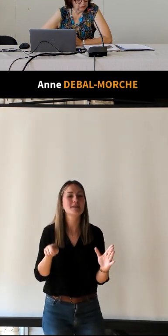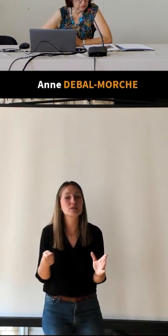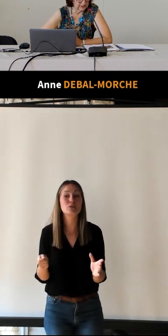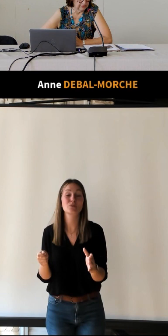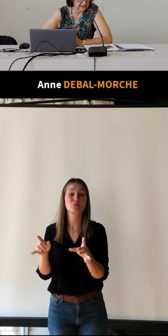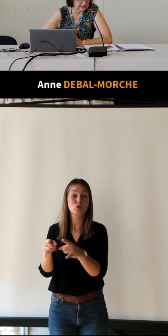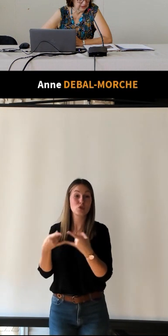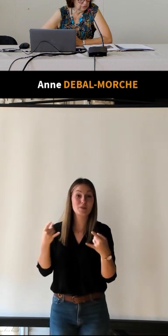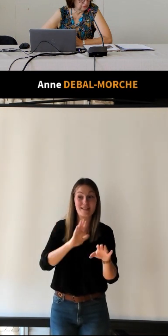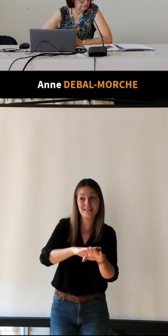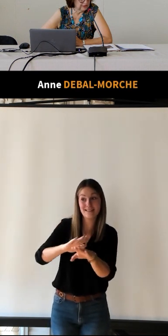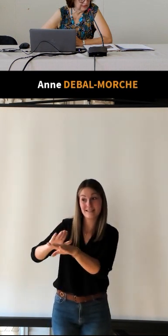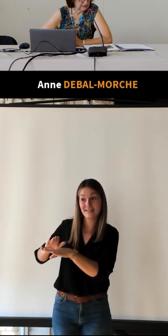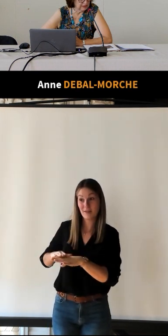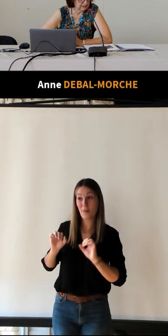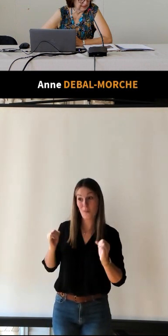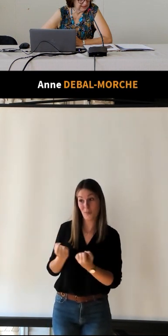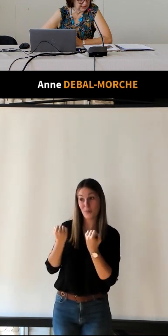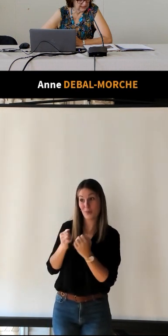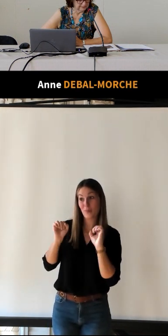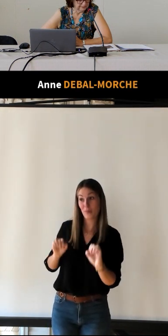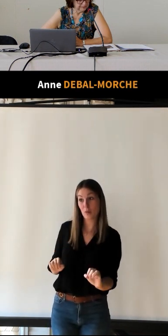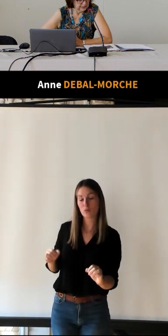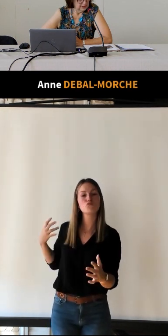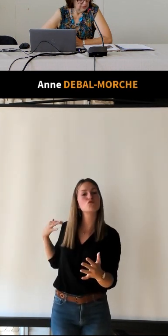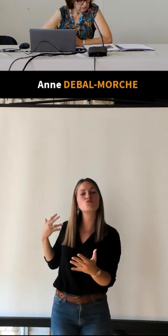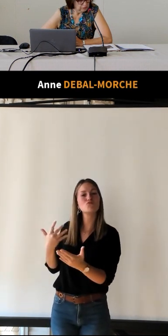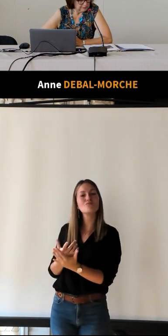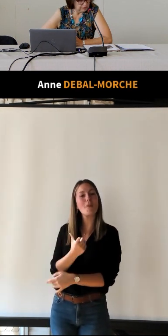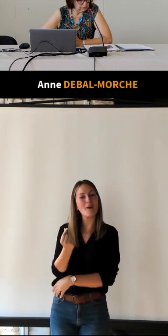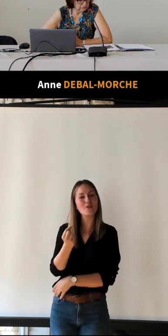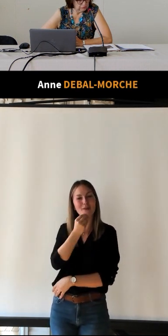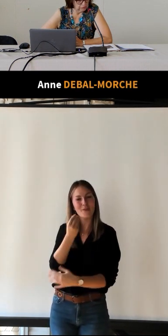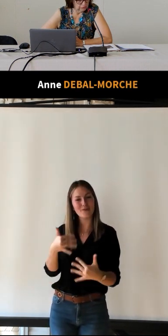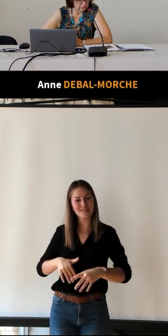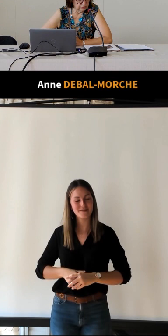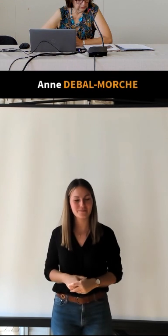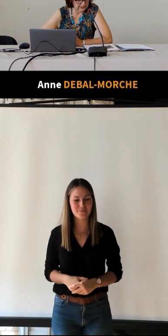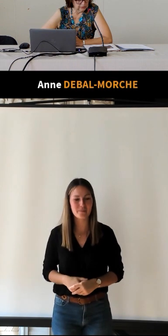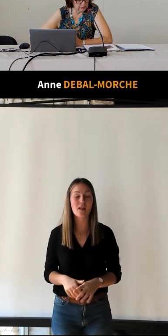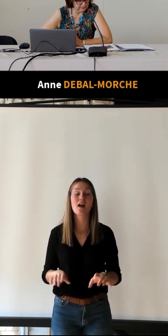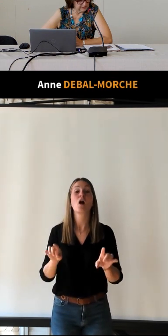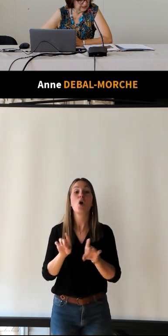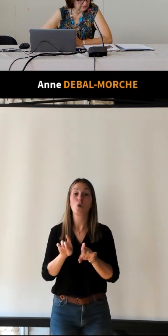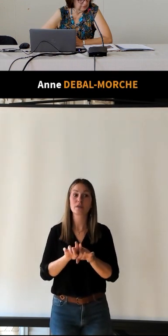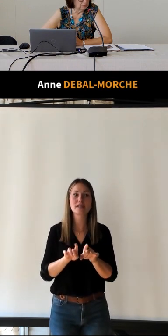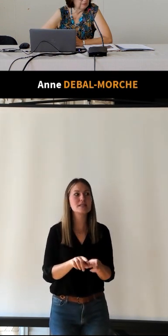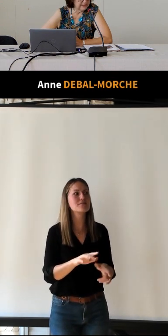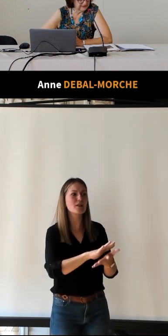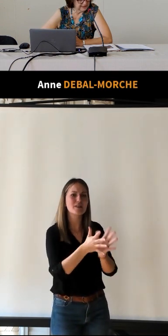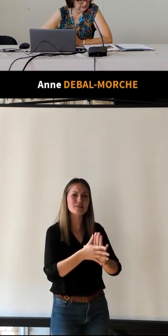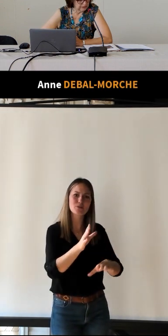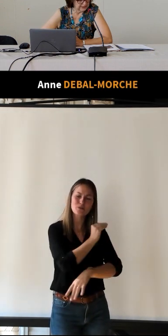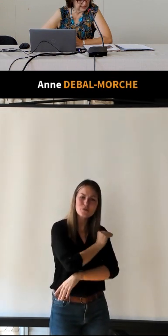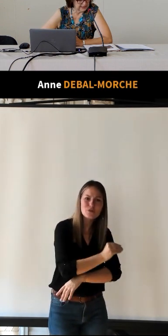qui, nous en avons la certitude, nous est dès maintenant acquis. Nous apporterons notre concours aux réunions sportives, aux